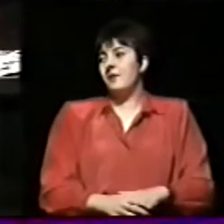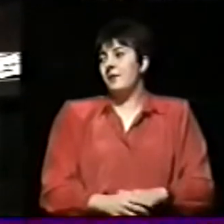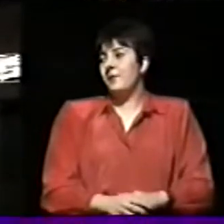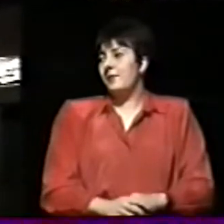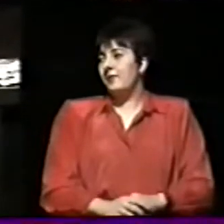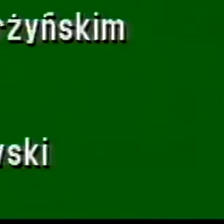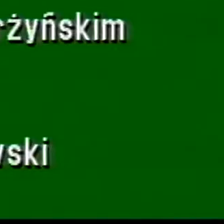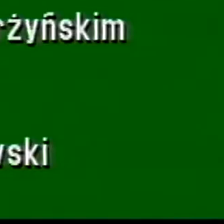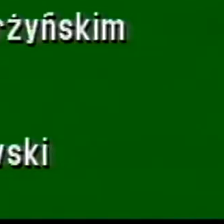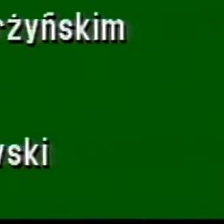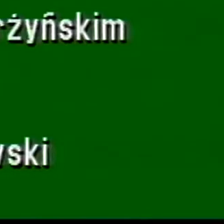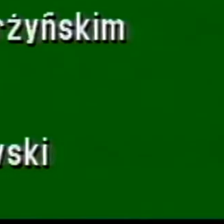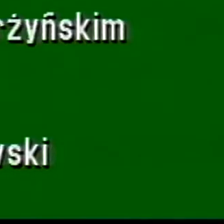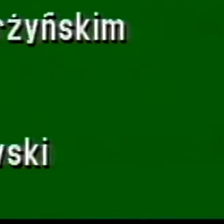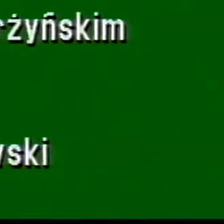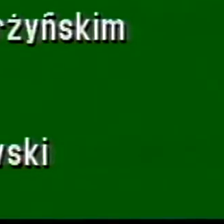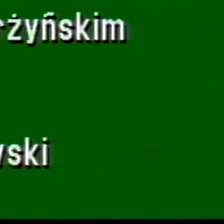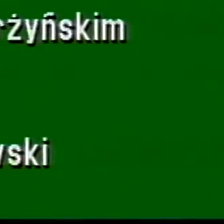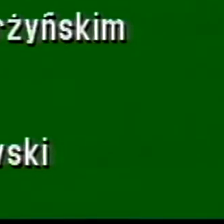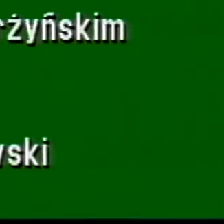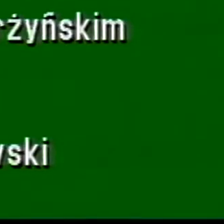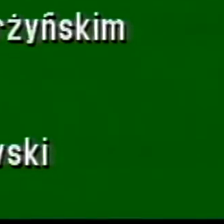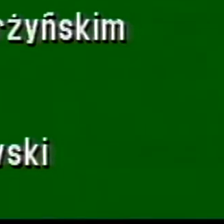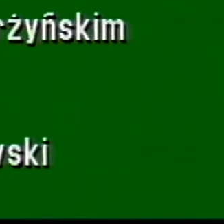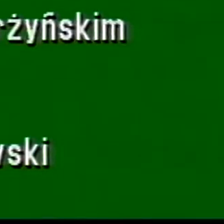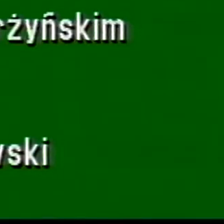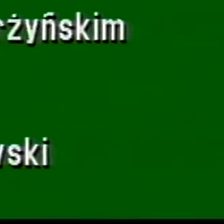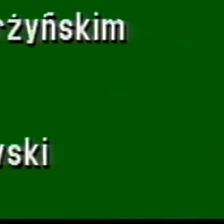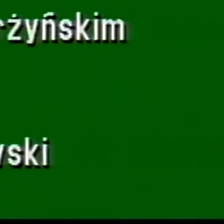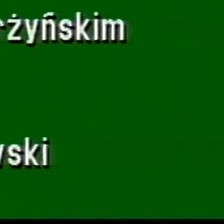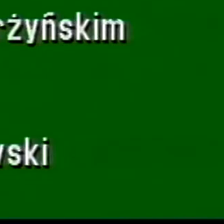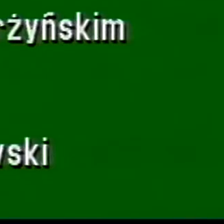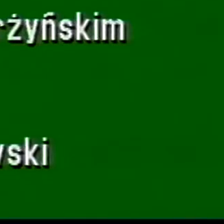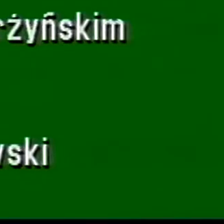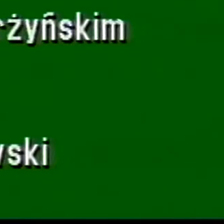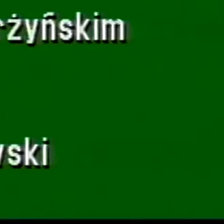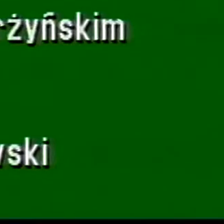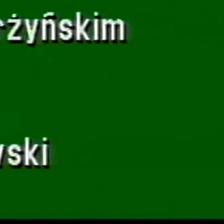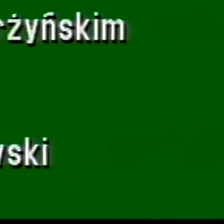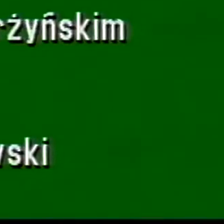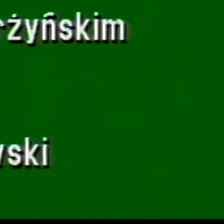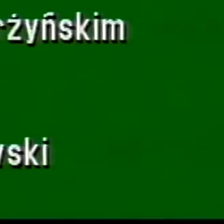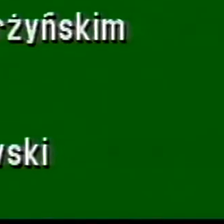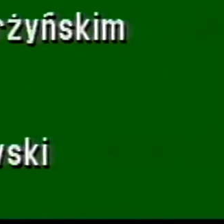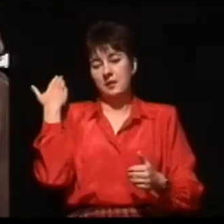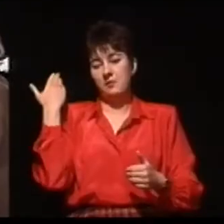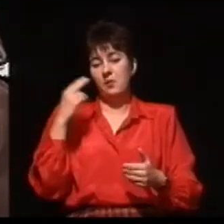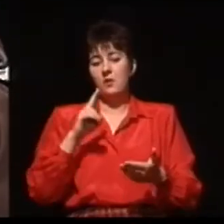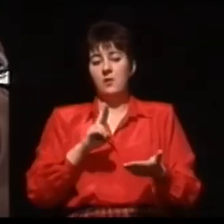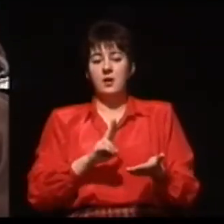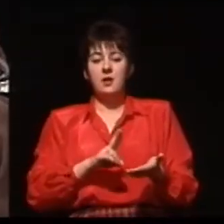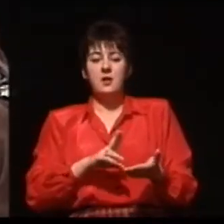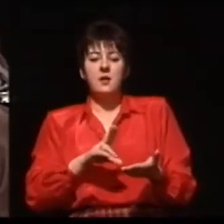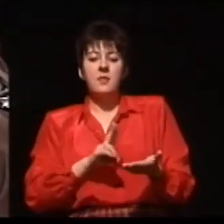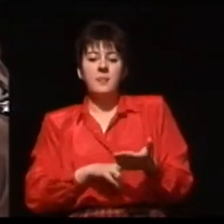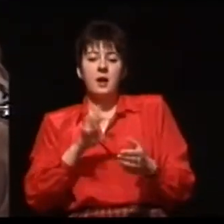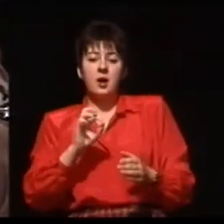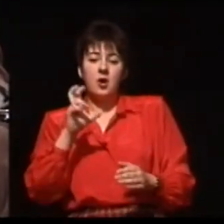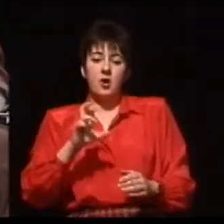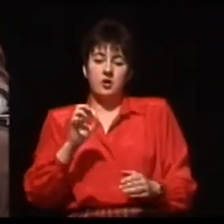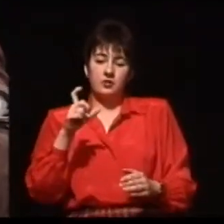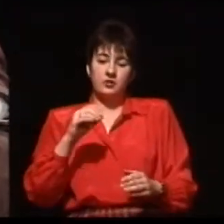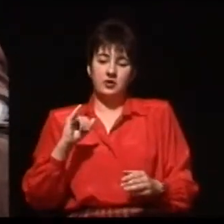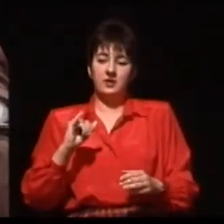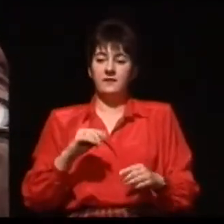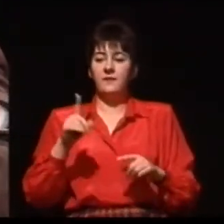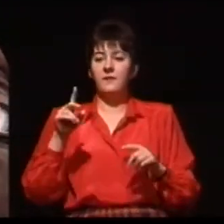można odzyskać słuch. Powstał taki ośrodek pół roku temu w lipcu na Ochocie. Nazywa się to